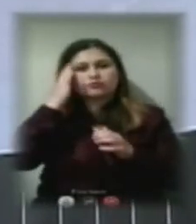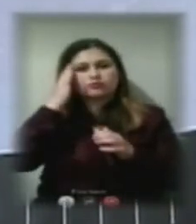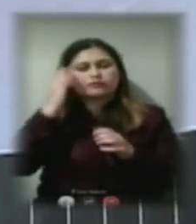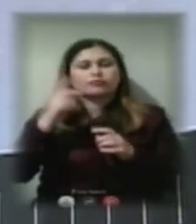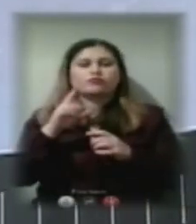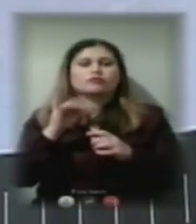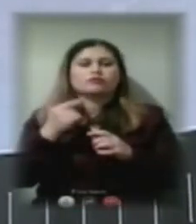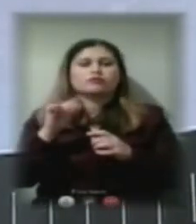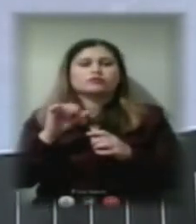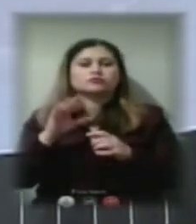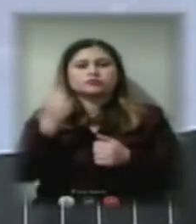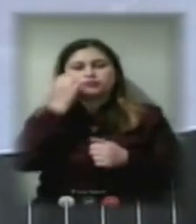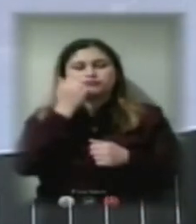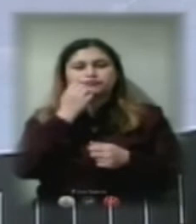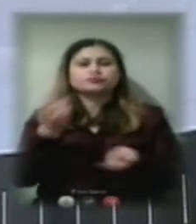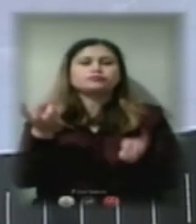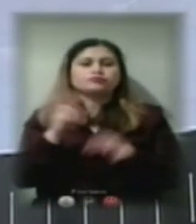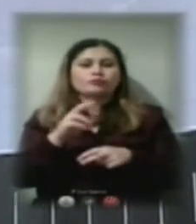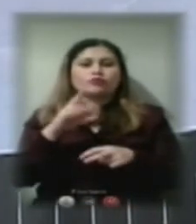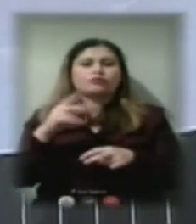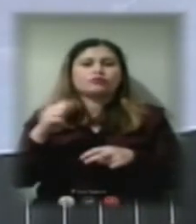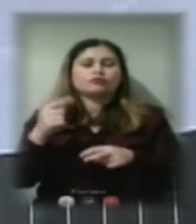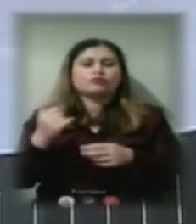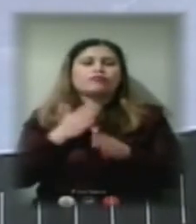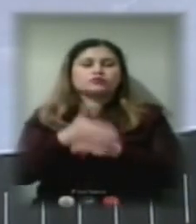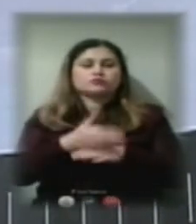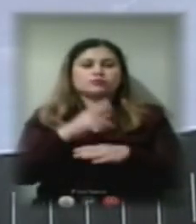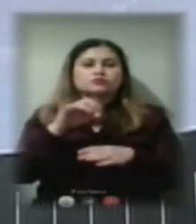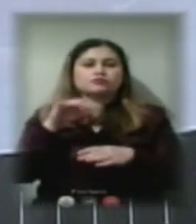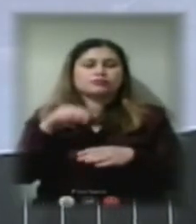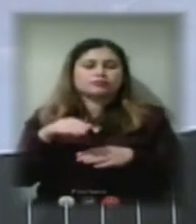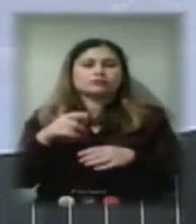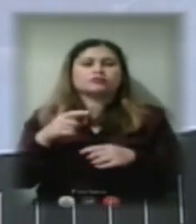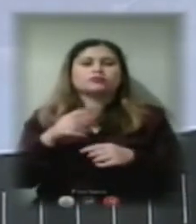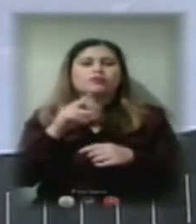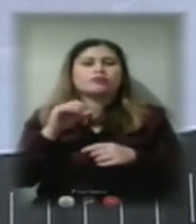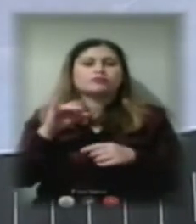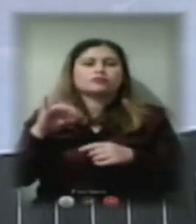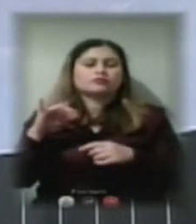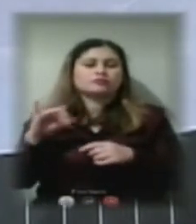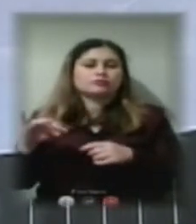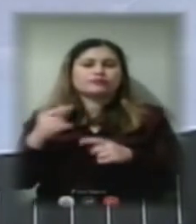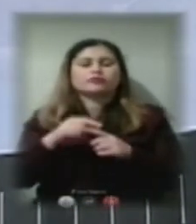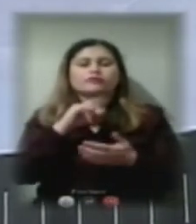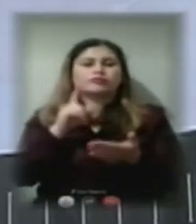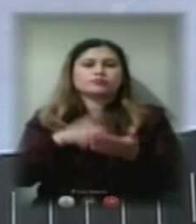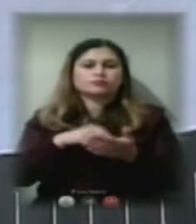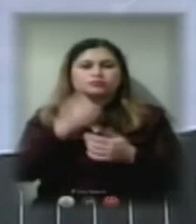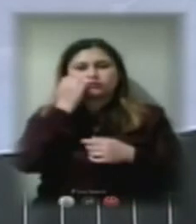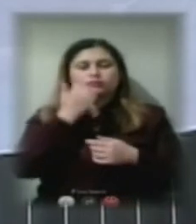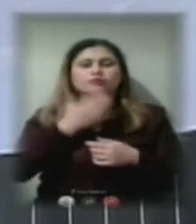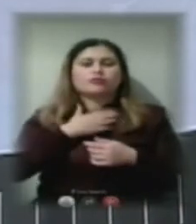дякую своїм колегам і нашим гостям-експертам за їх коментарі та запитання. Дякую нашим глядачам, які